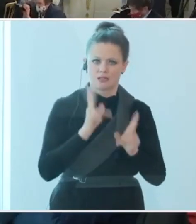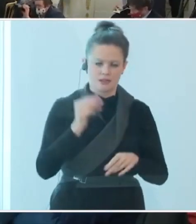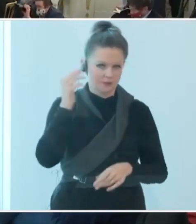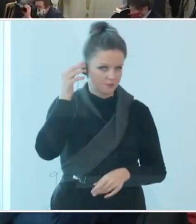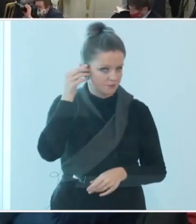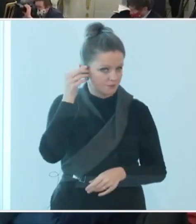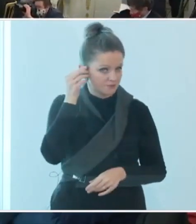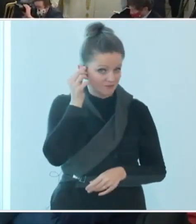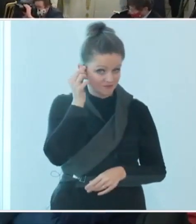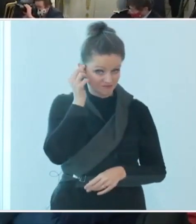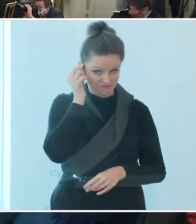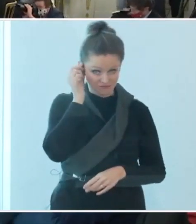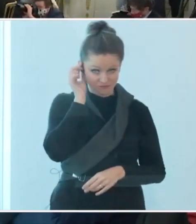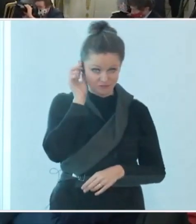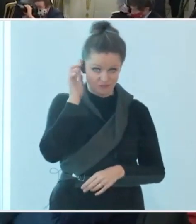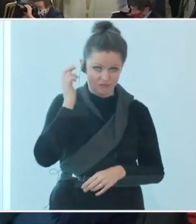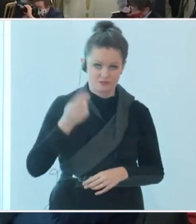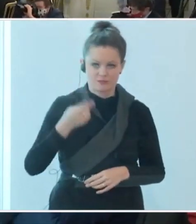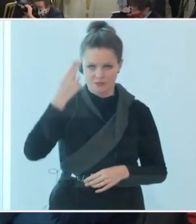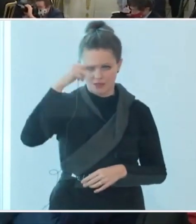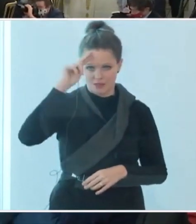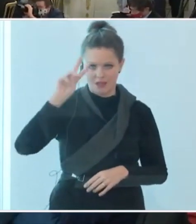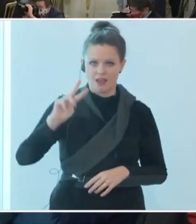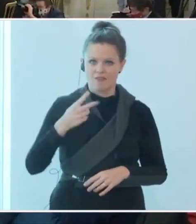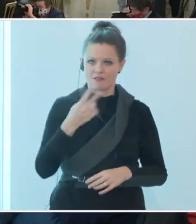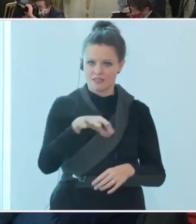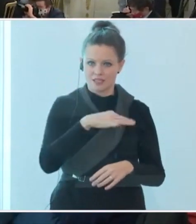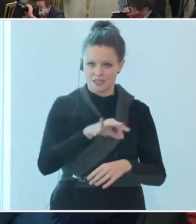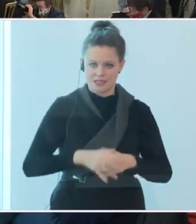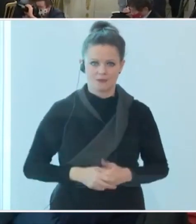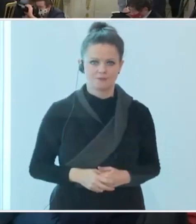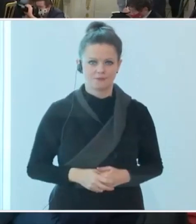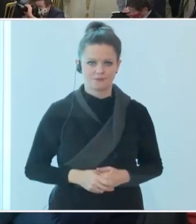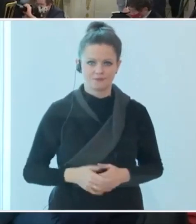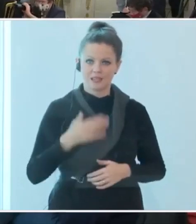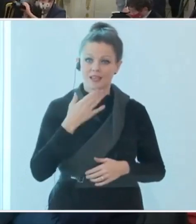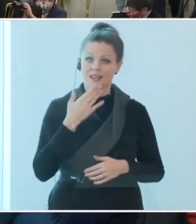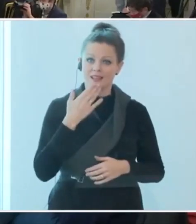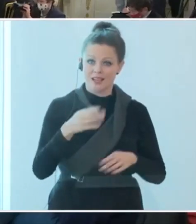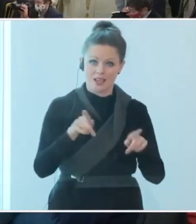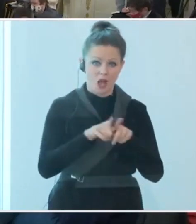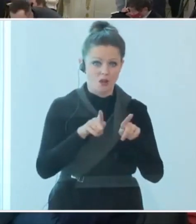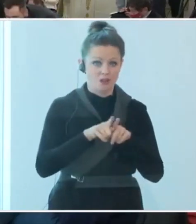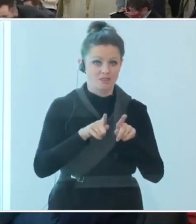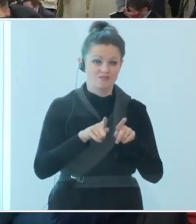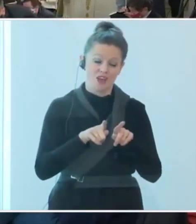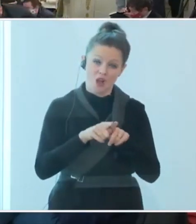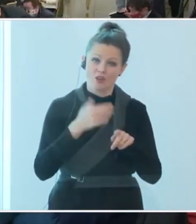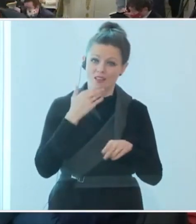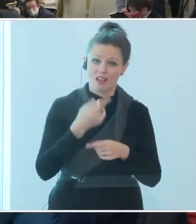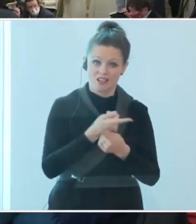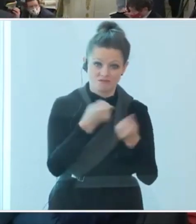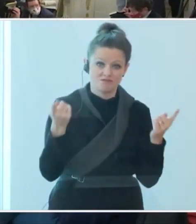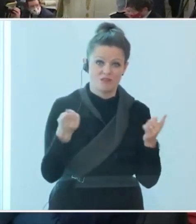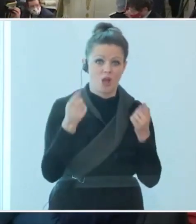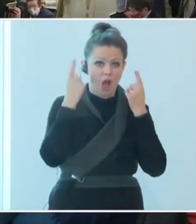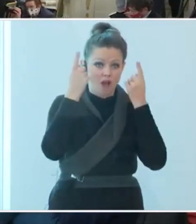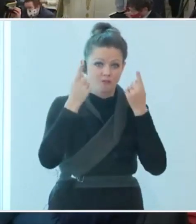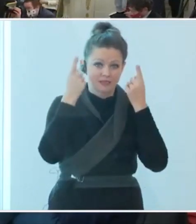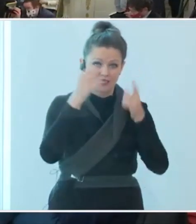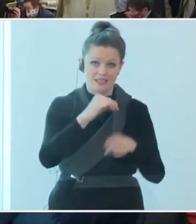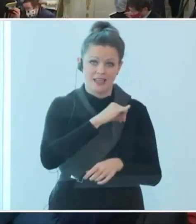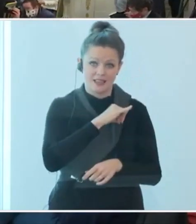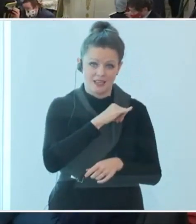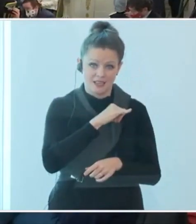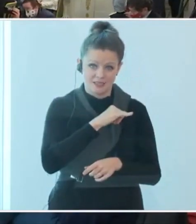Dank Herr Bundeskanzler, ich darf den Vizekanzler um seine Ausführungen bitten. Ja, danke auch. Danke für Ihre Aufmerksamkeit und Ihr Interesse und